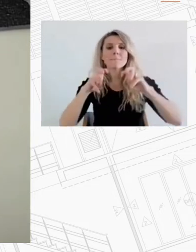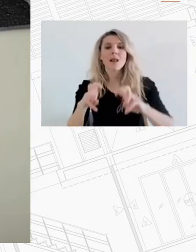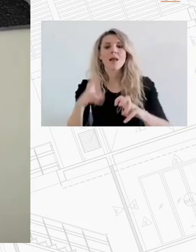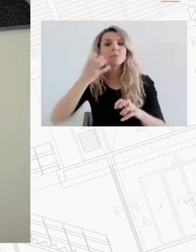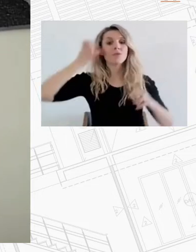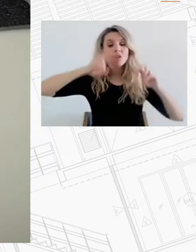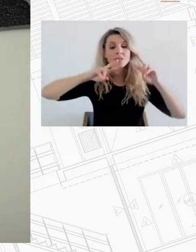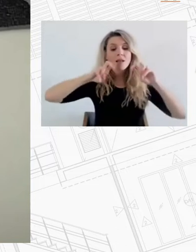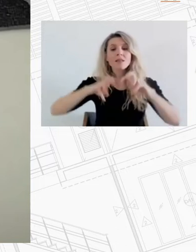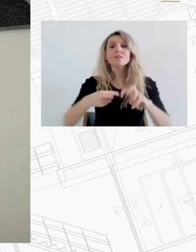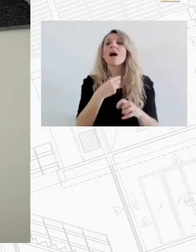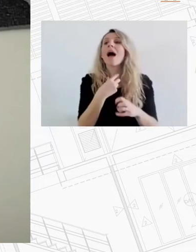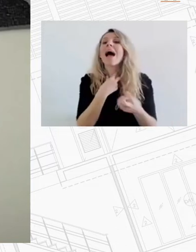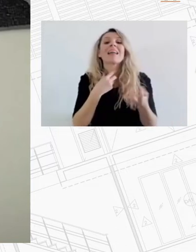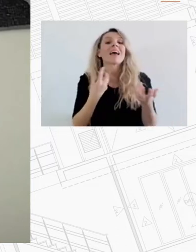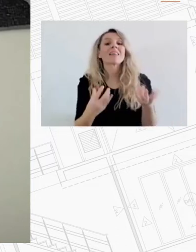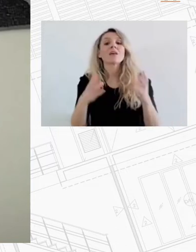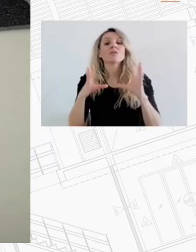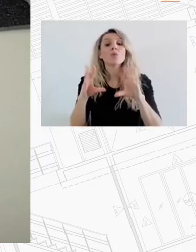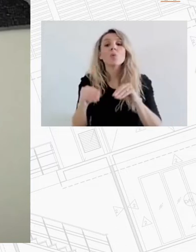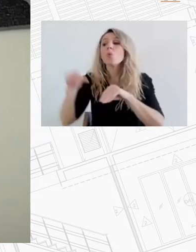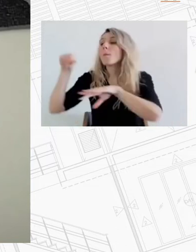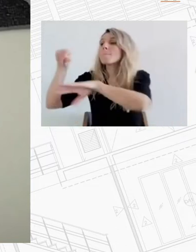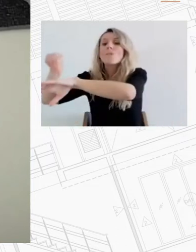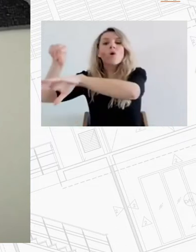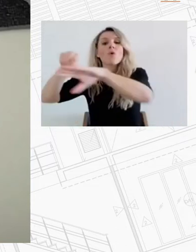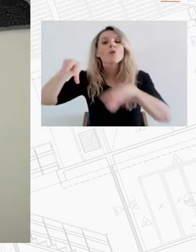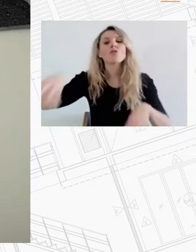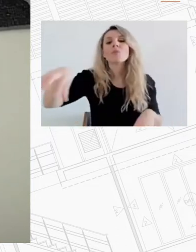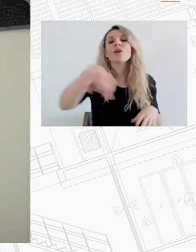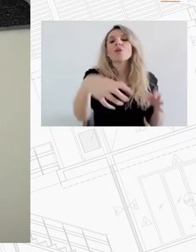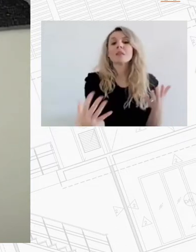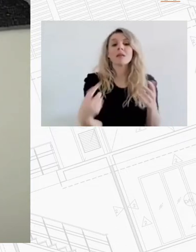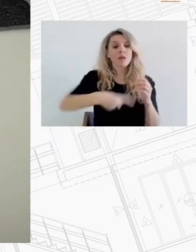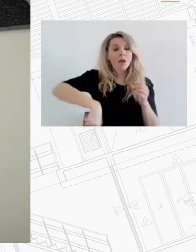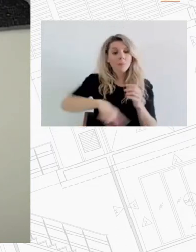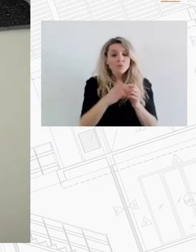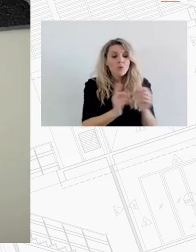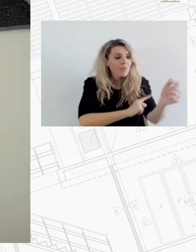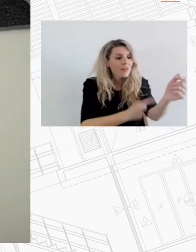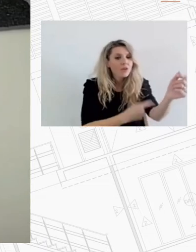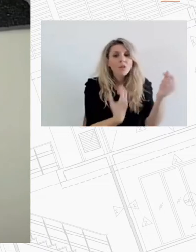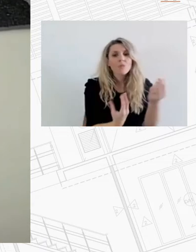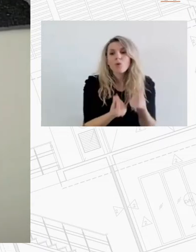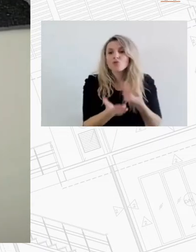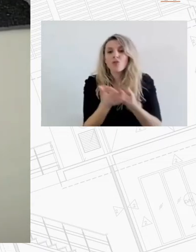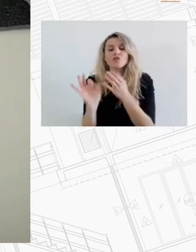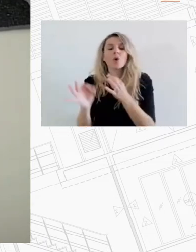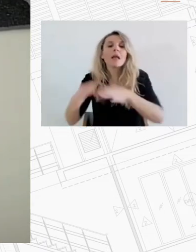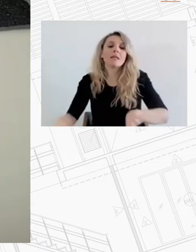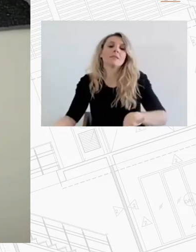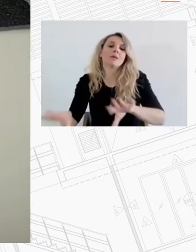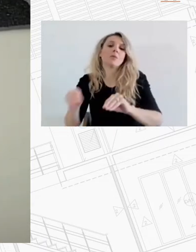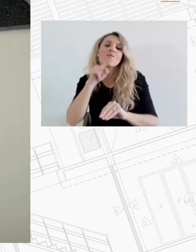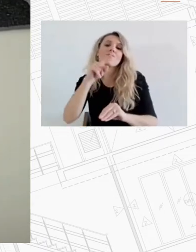πληθυσμών και ποιες είναι οι δυνατότητες που σήμερα υπάρχουν σε τοπικό επίπεδο για την επίλυση των προβλημάτων στέγασης Ακριβώς γι'